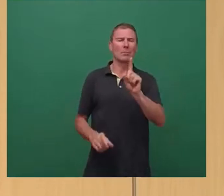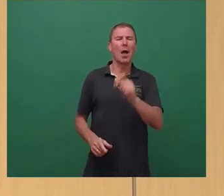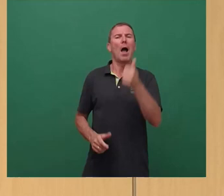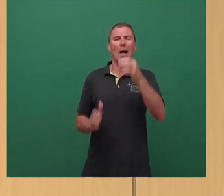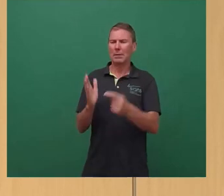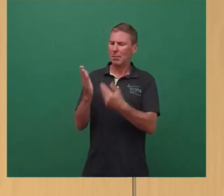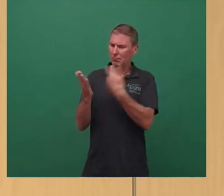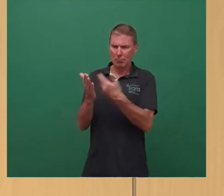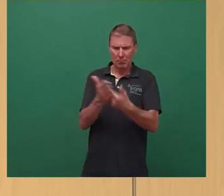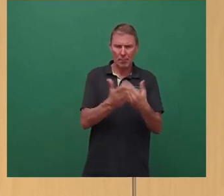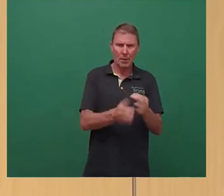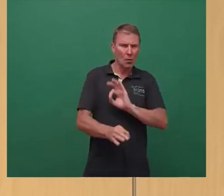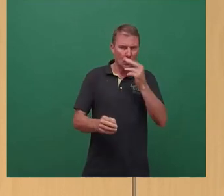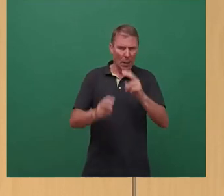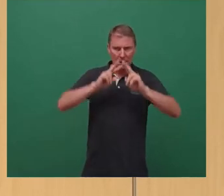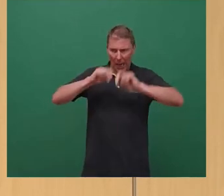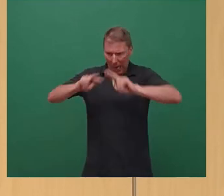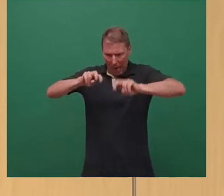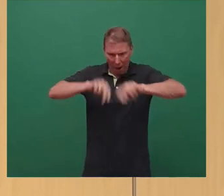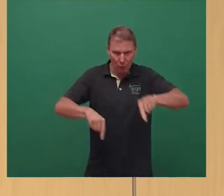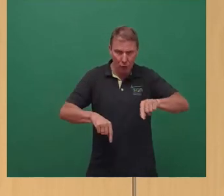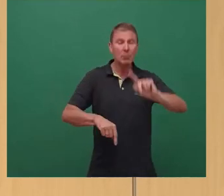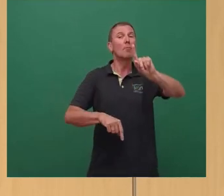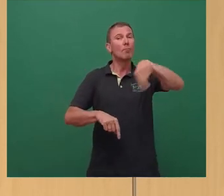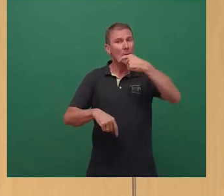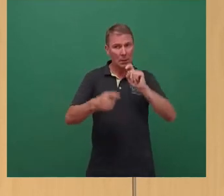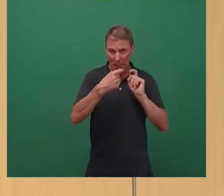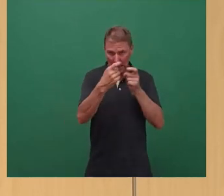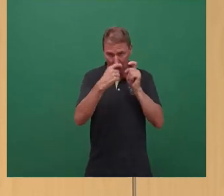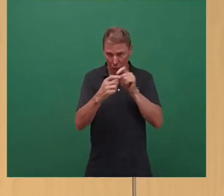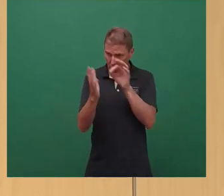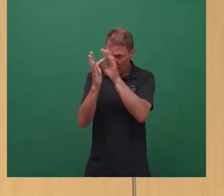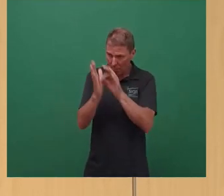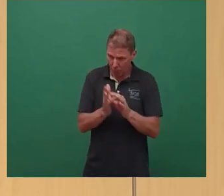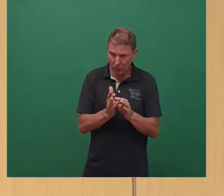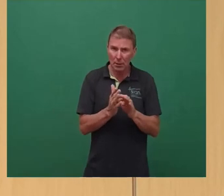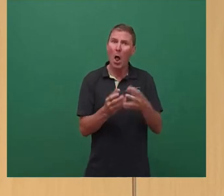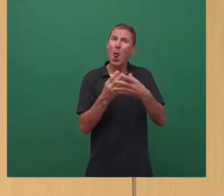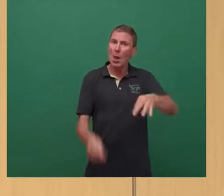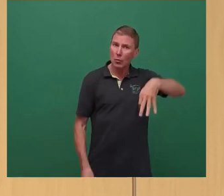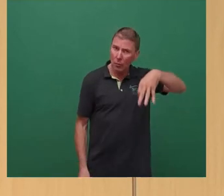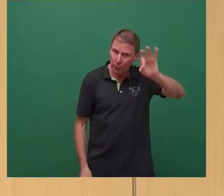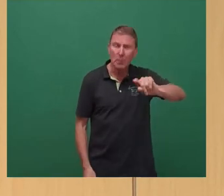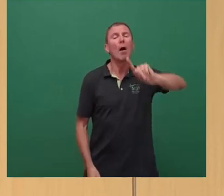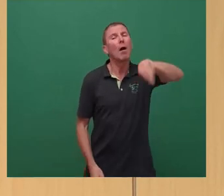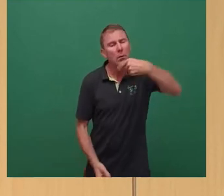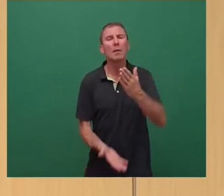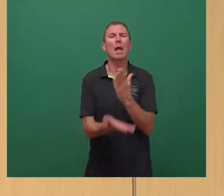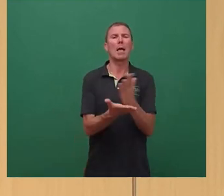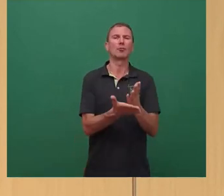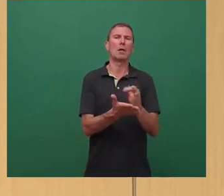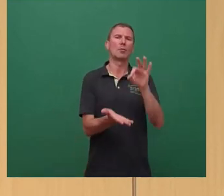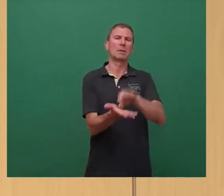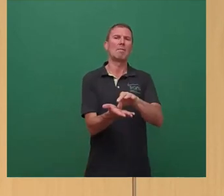Gutachten in Ruhe analysieren, dann die Diskussion zu den einzelnen Punkten und Themen führen und dann mögliche Entscheidungen benennen. Alles andere